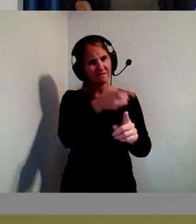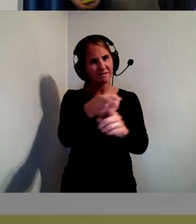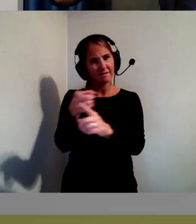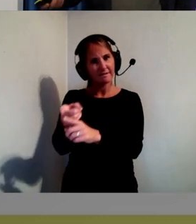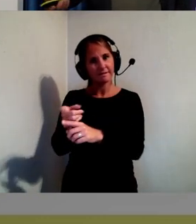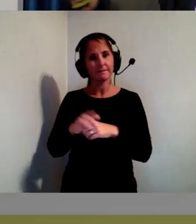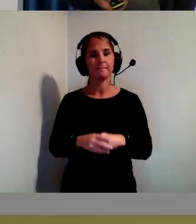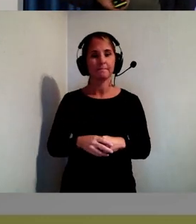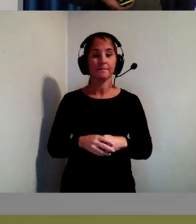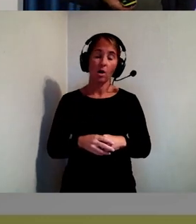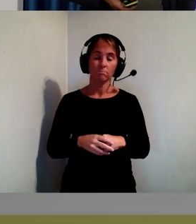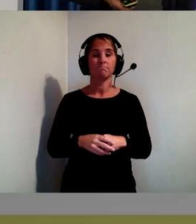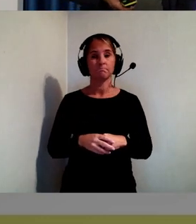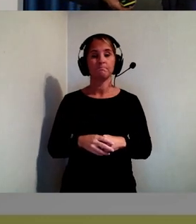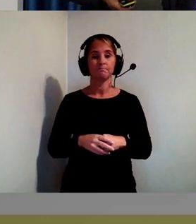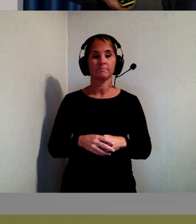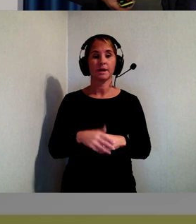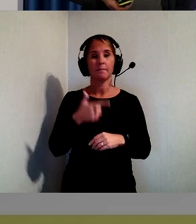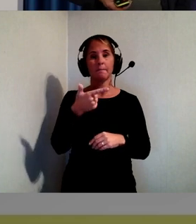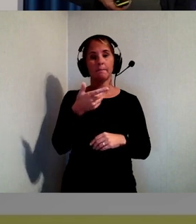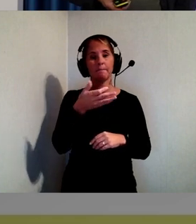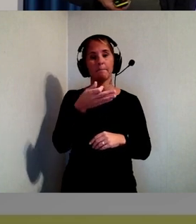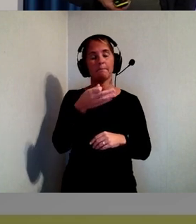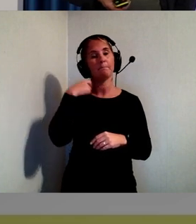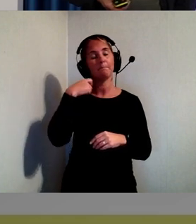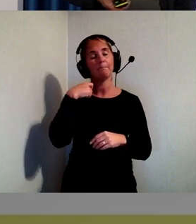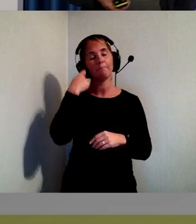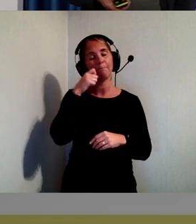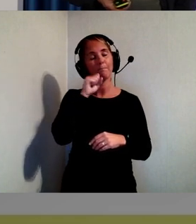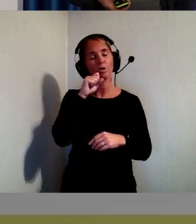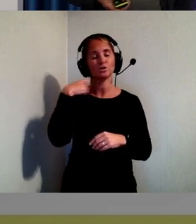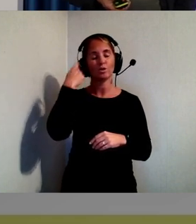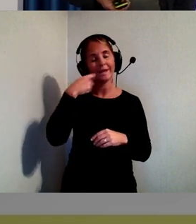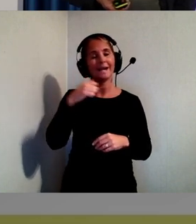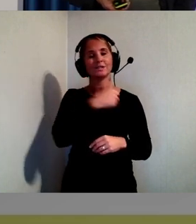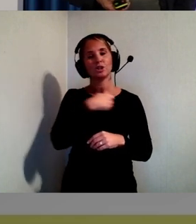Ja, post- och telestyrelsen och tillgänglighetsdirektivet.